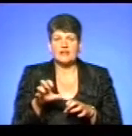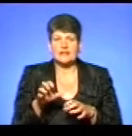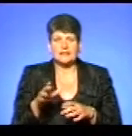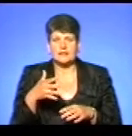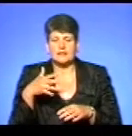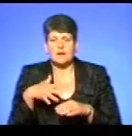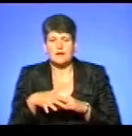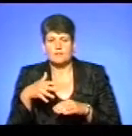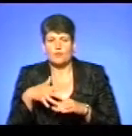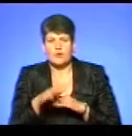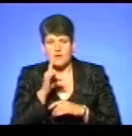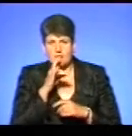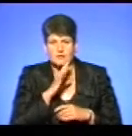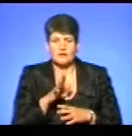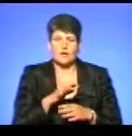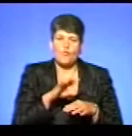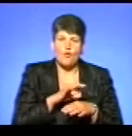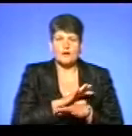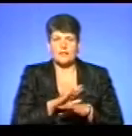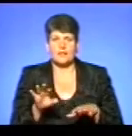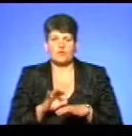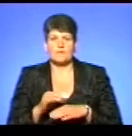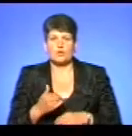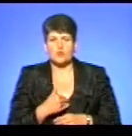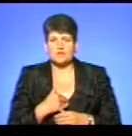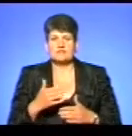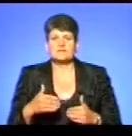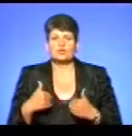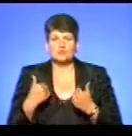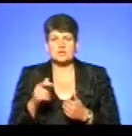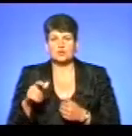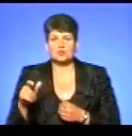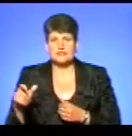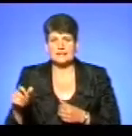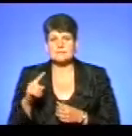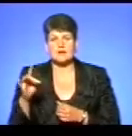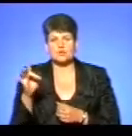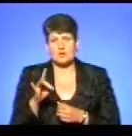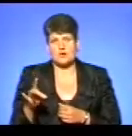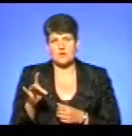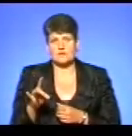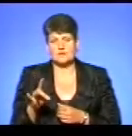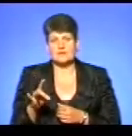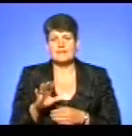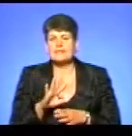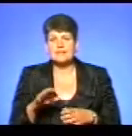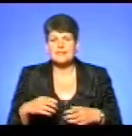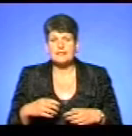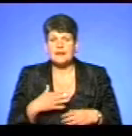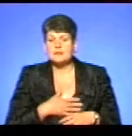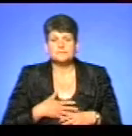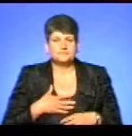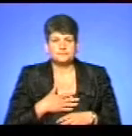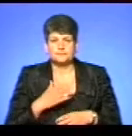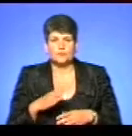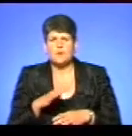хворіють вони чи ні. Я би хотів, щоб все-таки звернутися до жителів Збарацького району, не панікувати нічого, тому